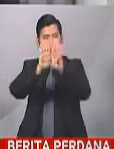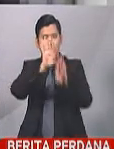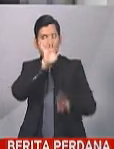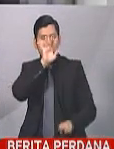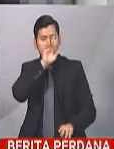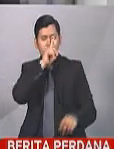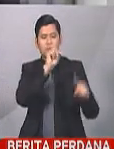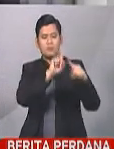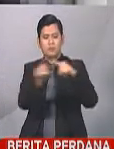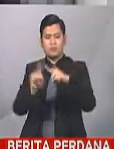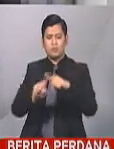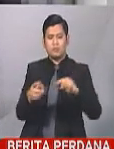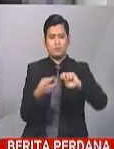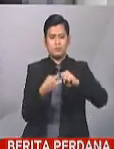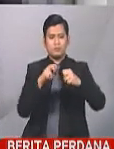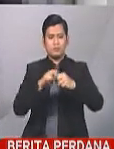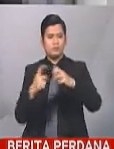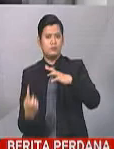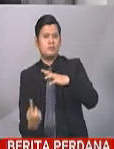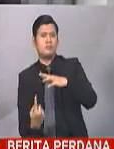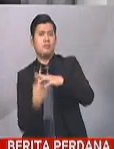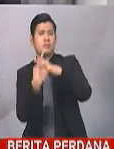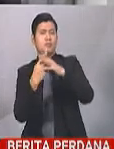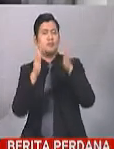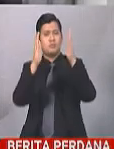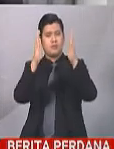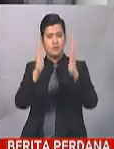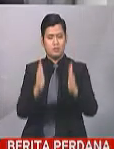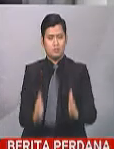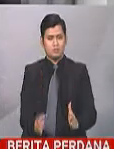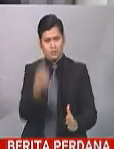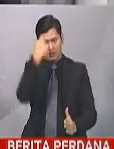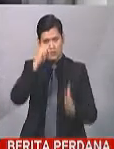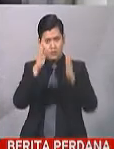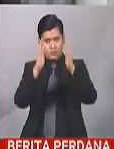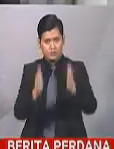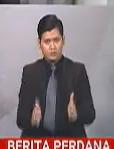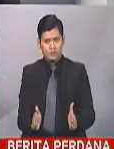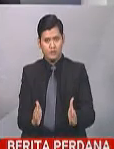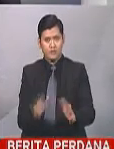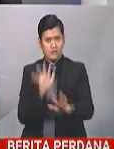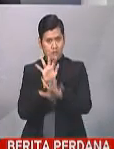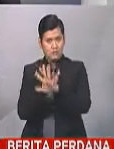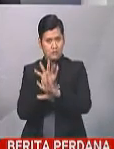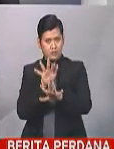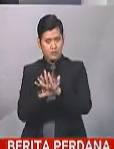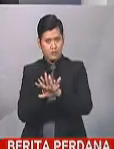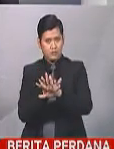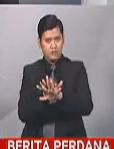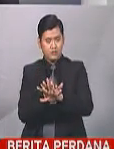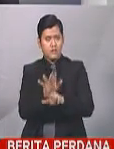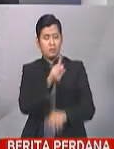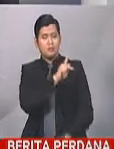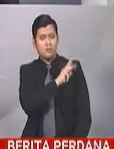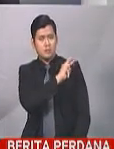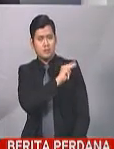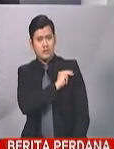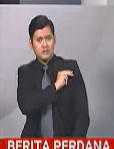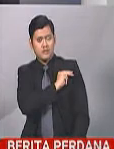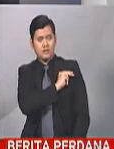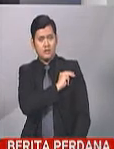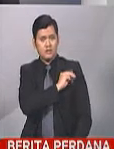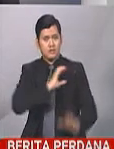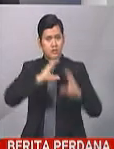pelbagai isu kepada orang ramai. Mandri Komunikasi dan Multimedia, Datuk Saifuddin Abdullah menerusi satu kenyataan berkata,